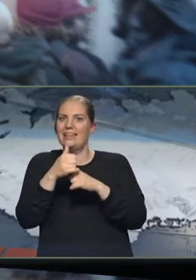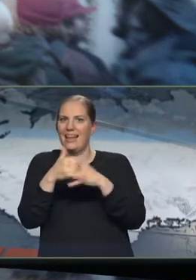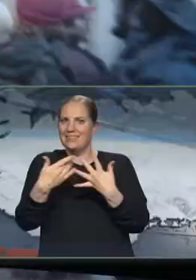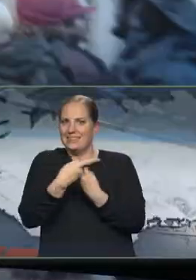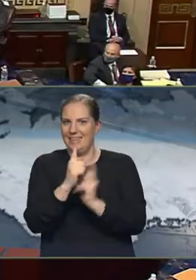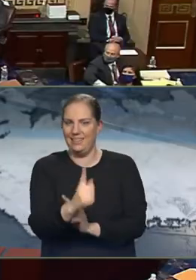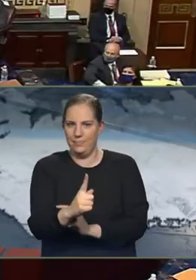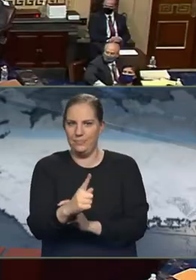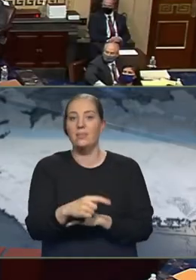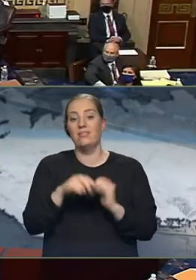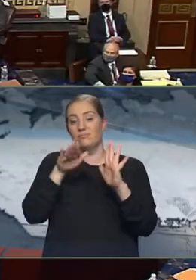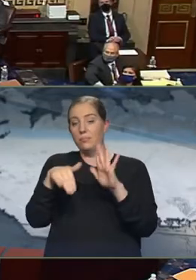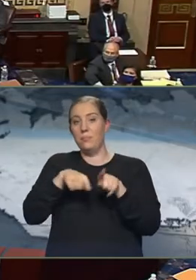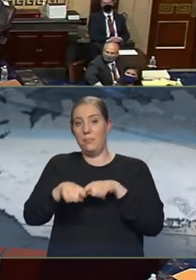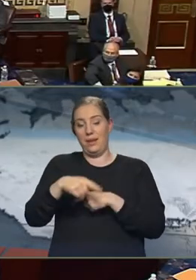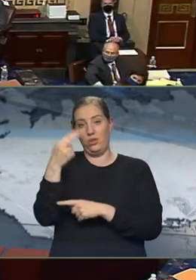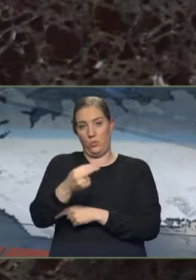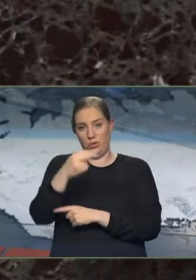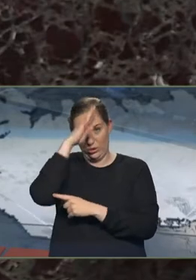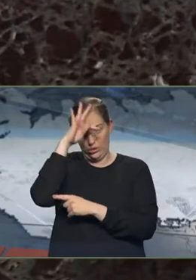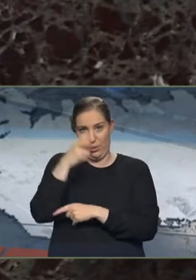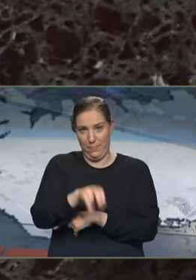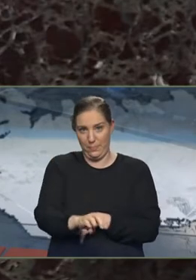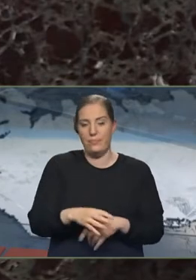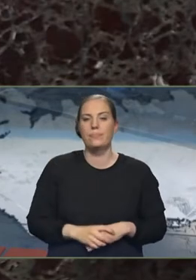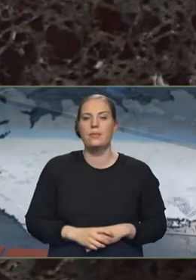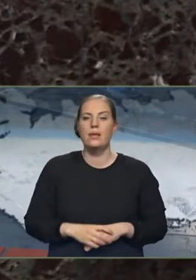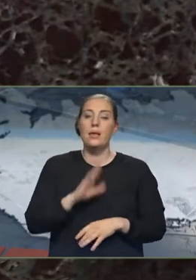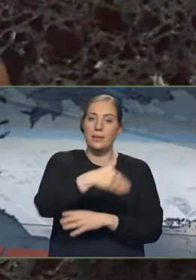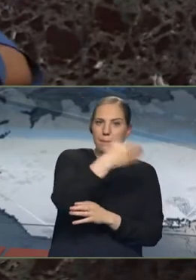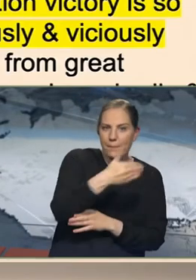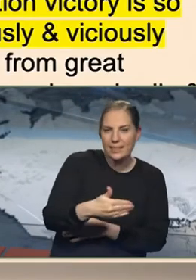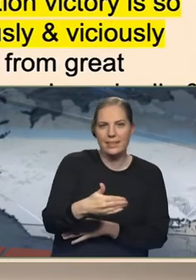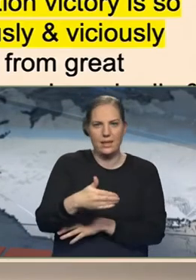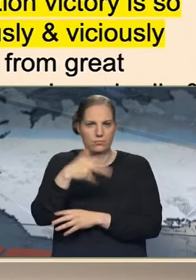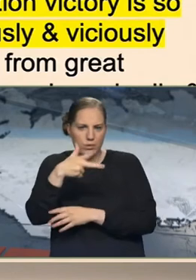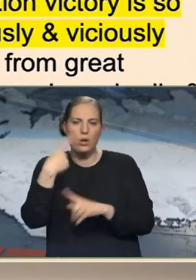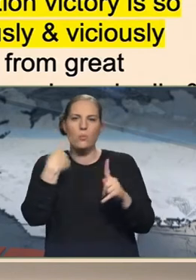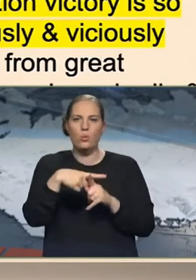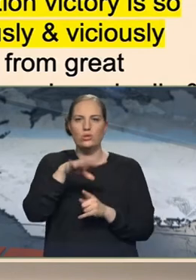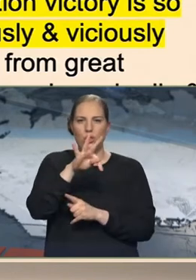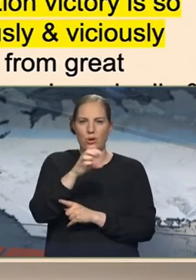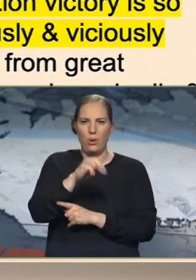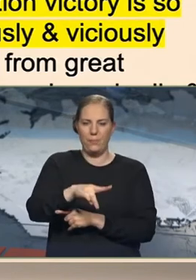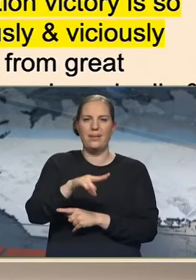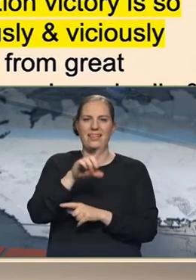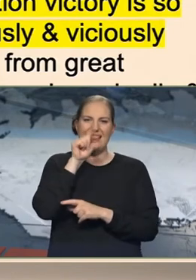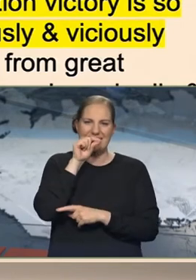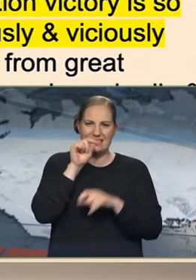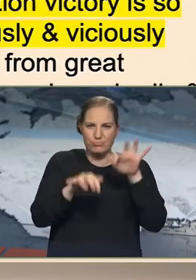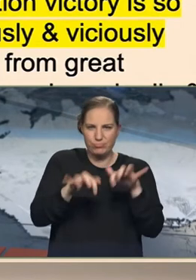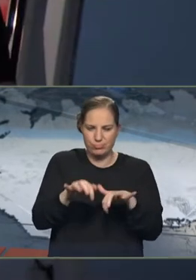síðteis. Sönnunargögnin eru myndir og myndskeið að óglimdum týstum frá Donald Trump. Þannig reyna